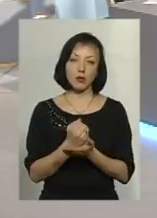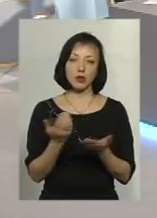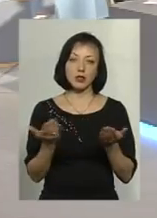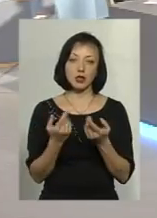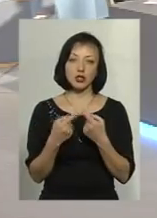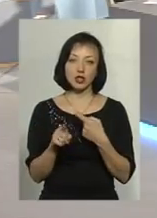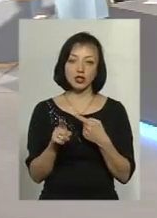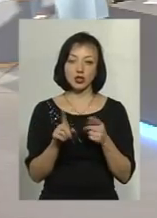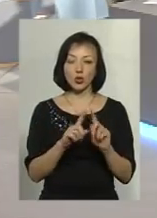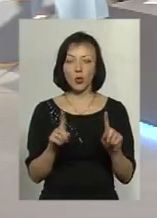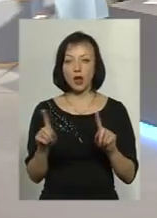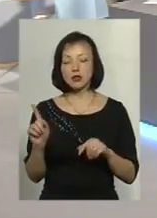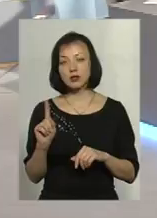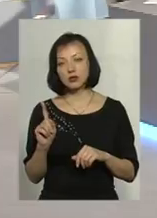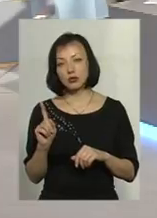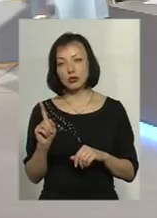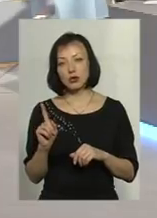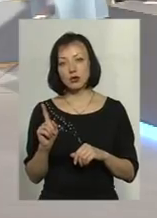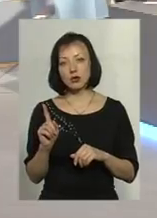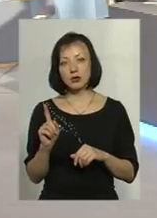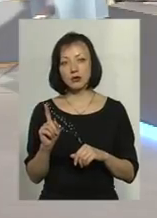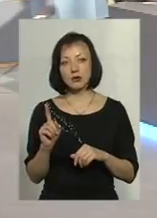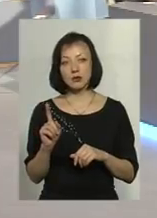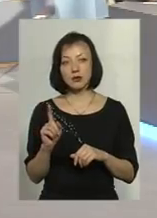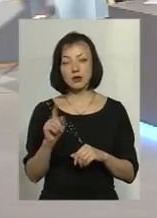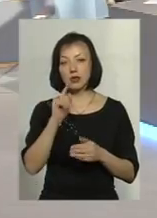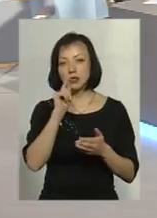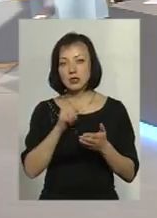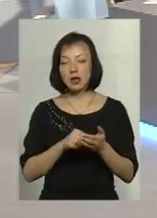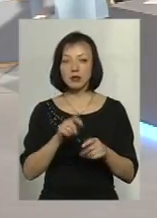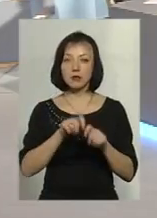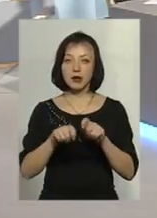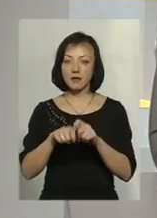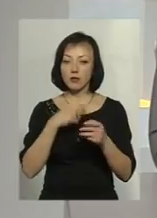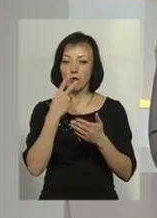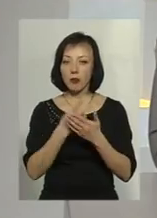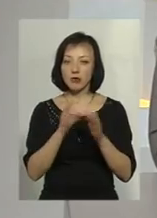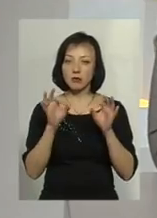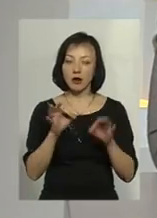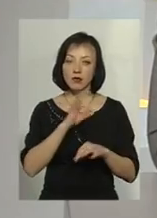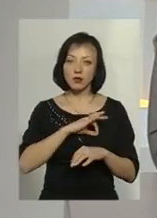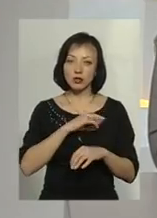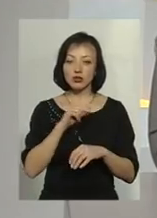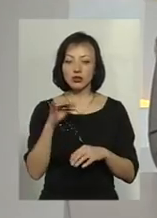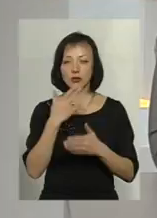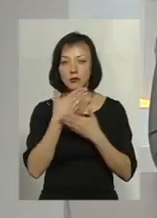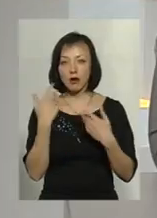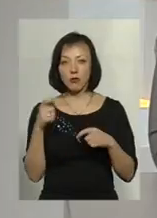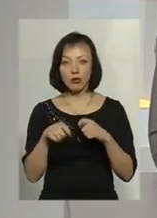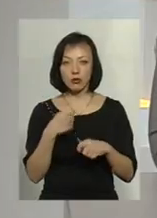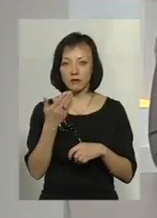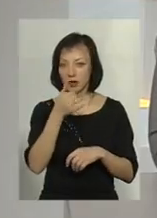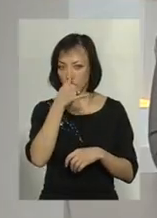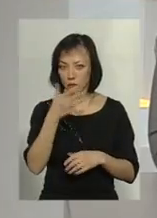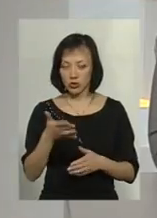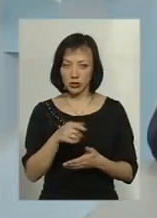інші нюанси, що дістатися, перевірити, побачити, чи все правильно експлуатується, чи немає порушень, ви не